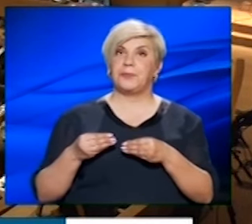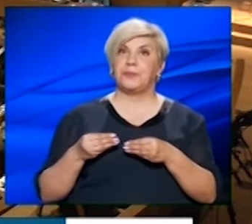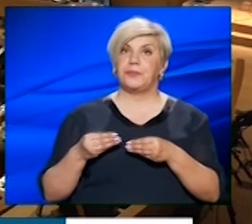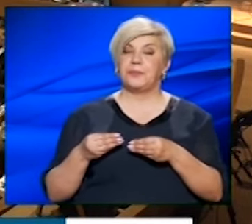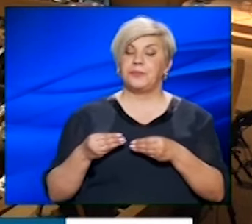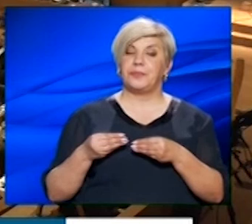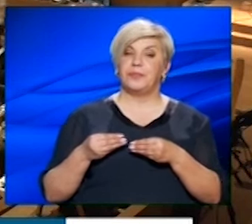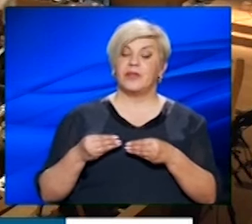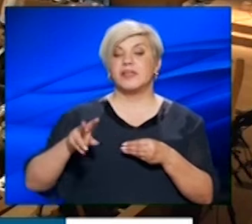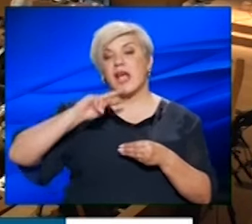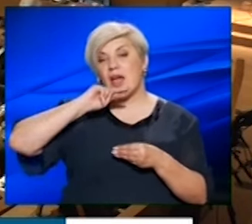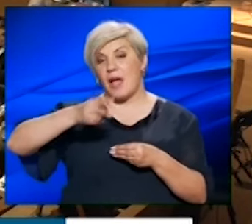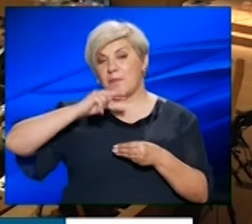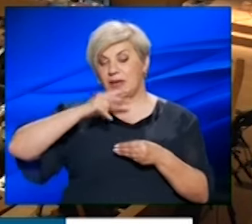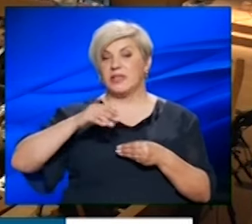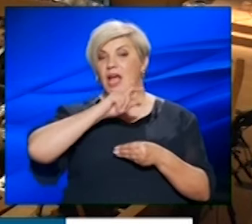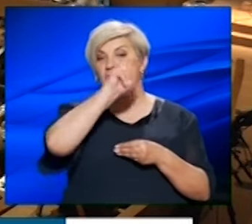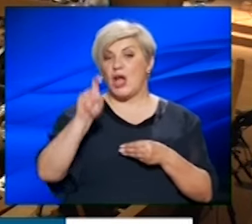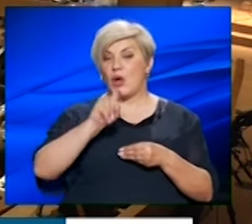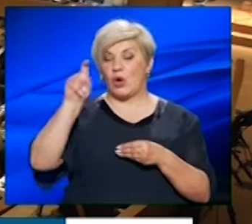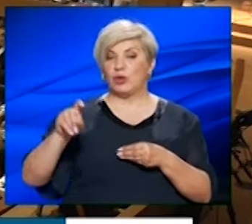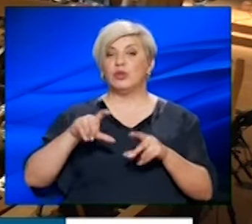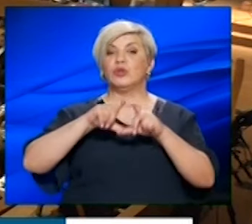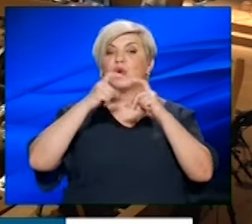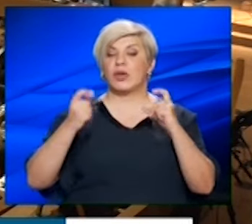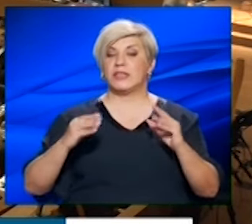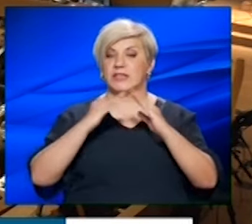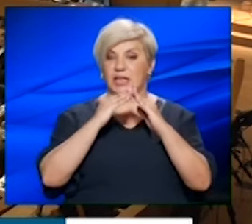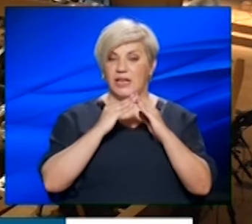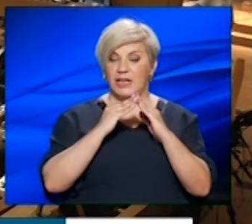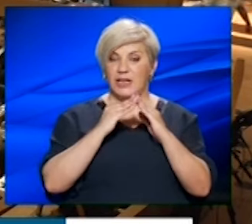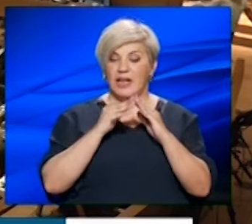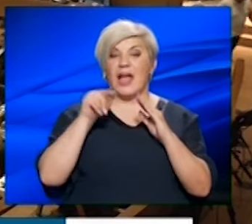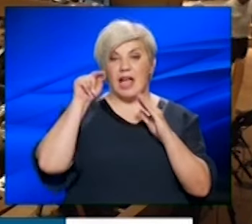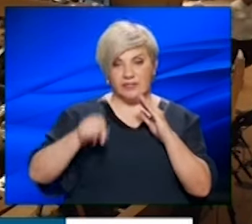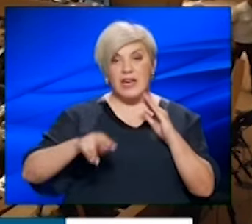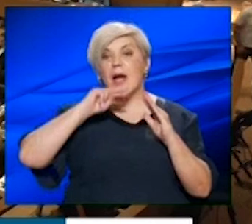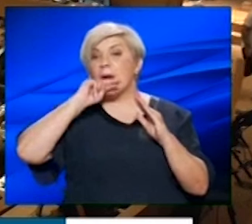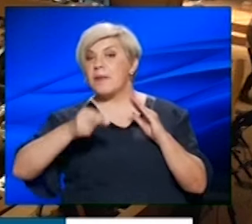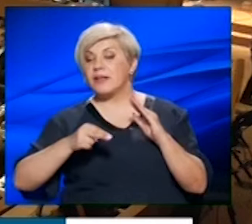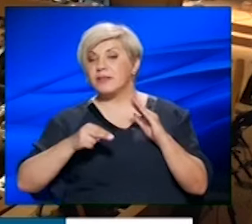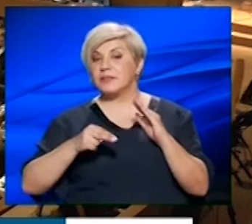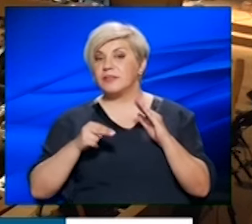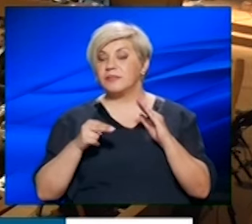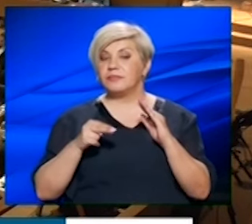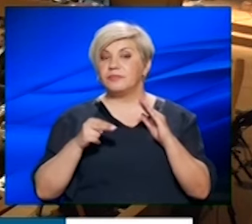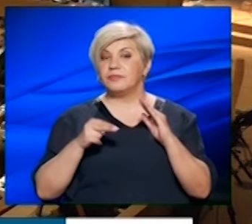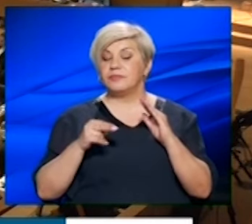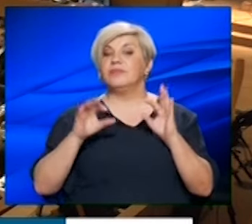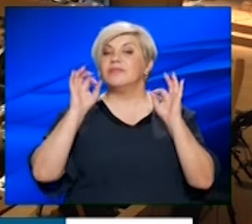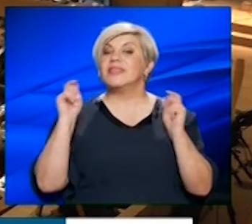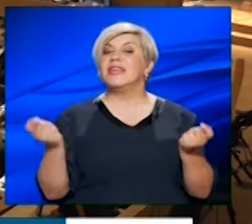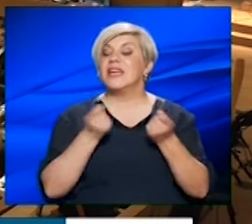και σαν απάντηση στην ερώτησή μας για τη σχολική στέγη, σε αυτή την απάντηση για την